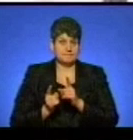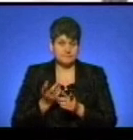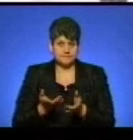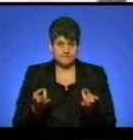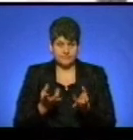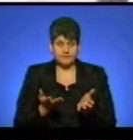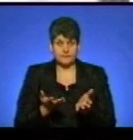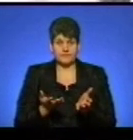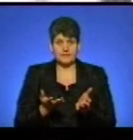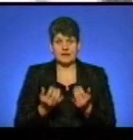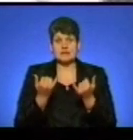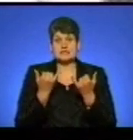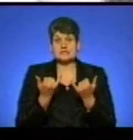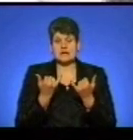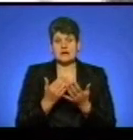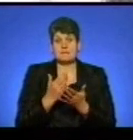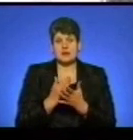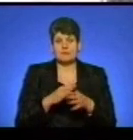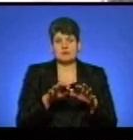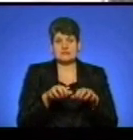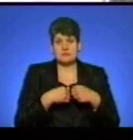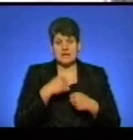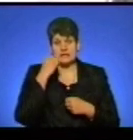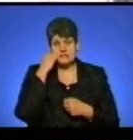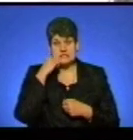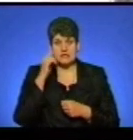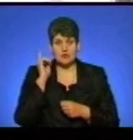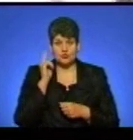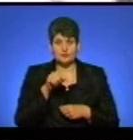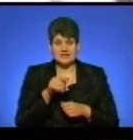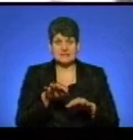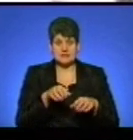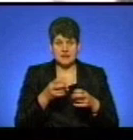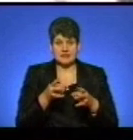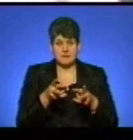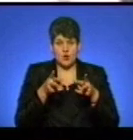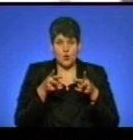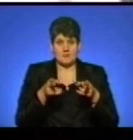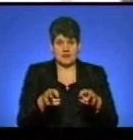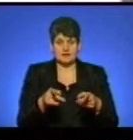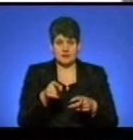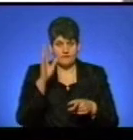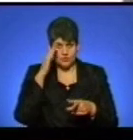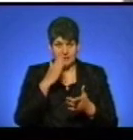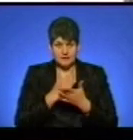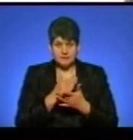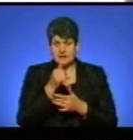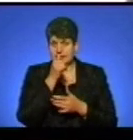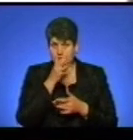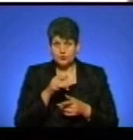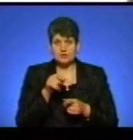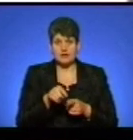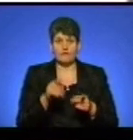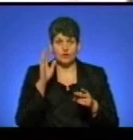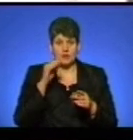цей. І зараз ми маємо забрати стару, щоб її забрати, треба обрізати, там зараз є вода. І ми не можемо через те, що є